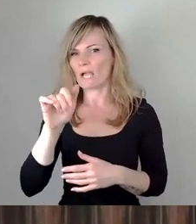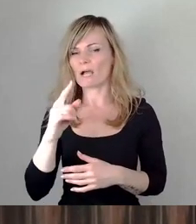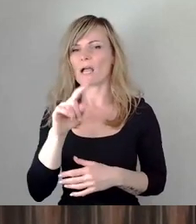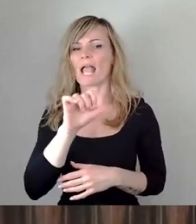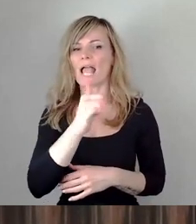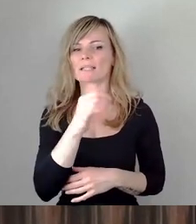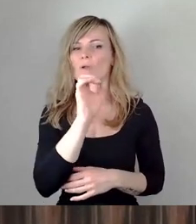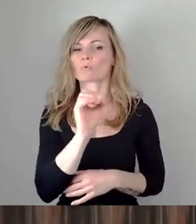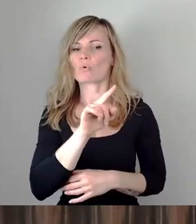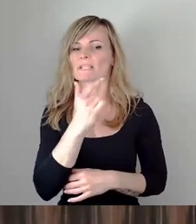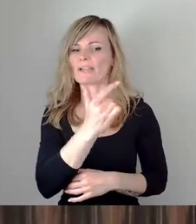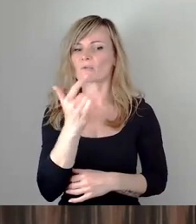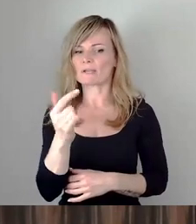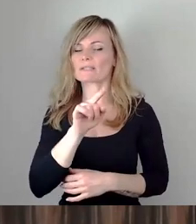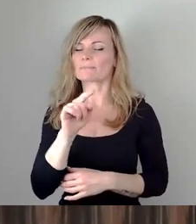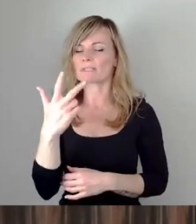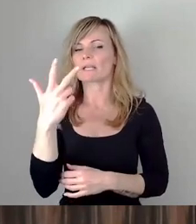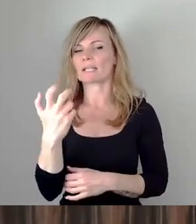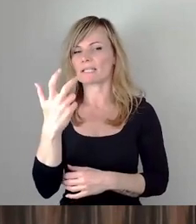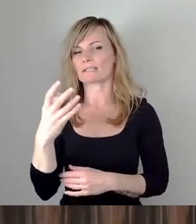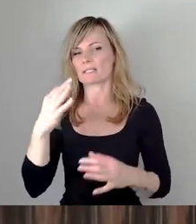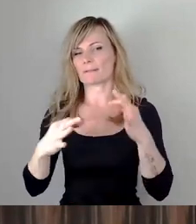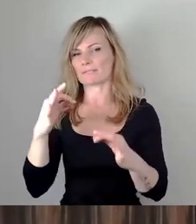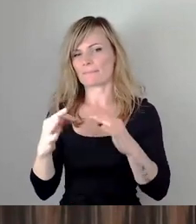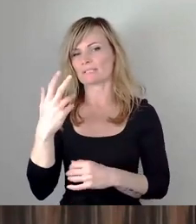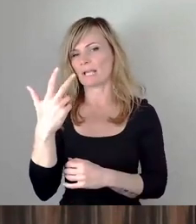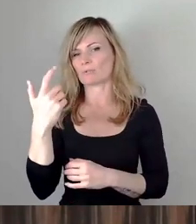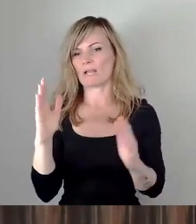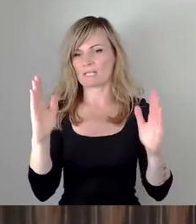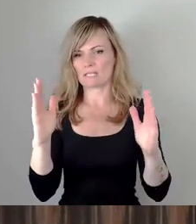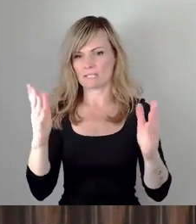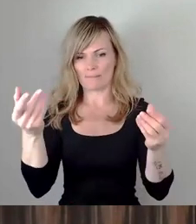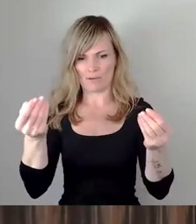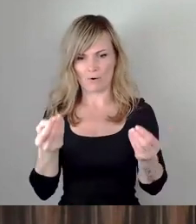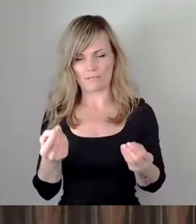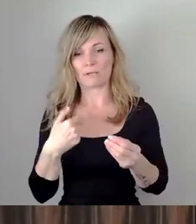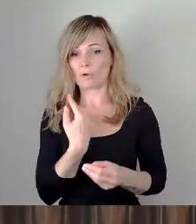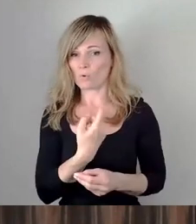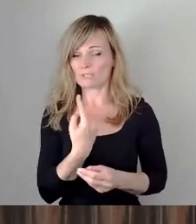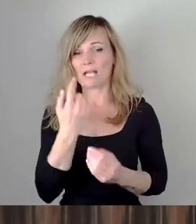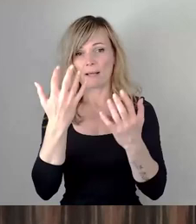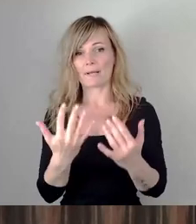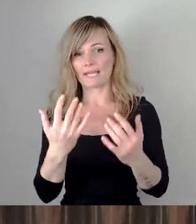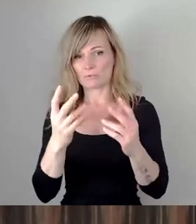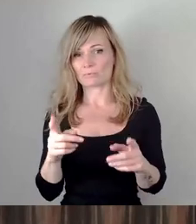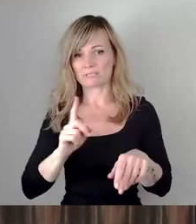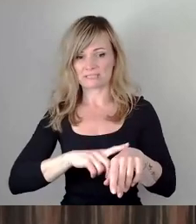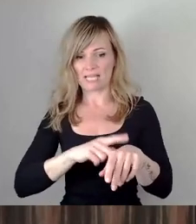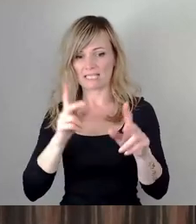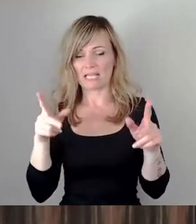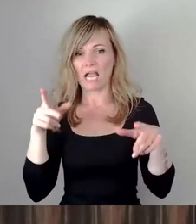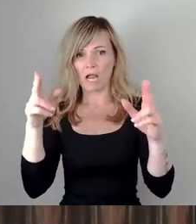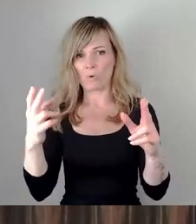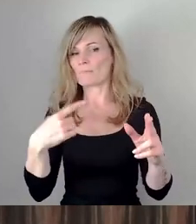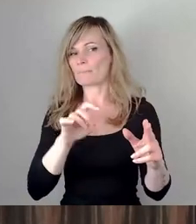bis 30.09.2023 bekommen. Unser Abrechnungszeitraum, wie gesagt, läuft nicht mit dem Jahr, sondern immer